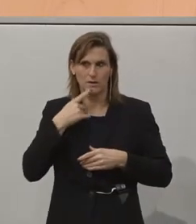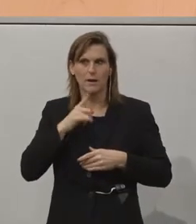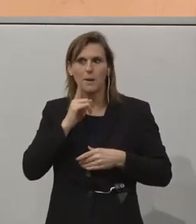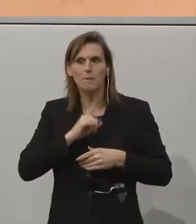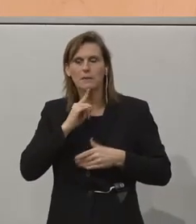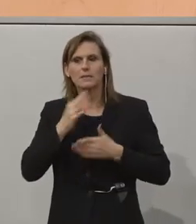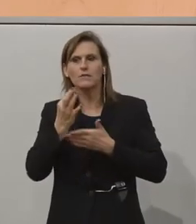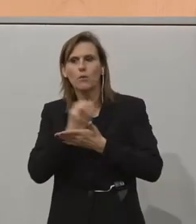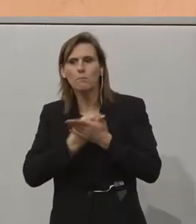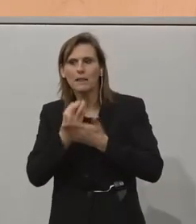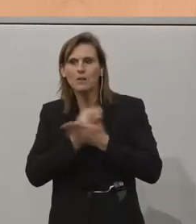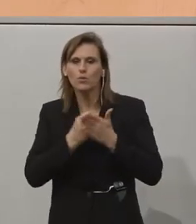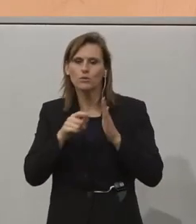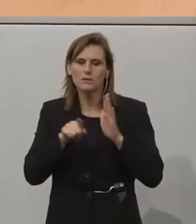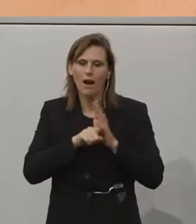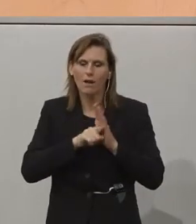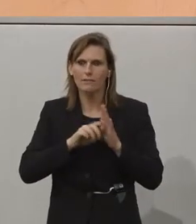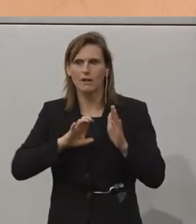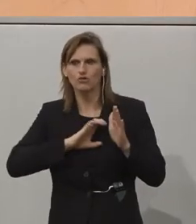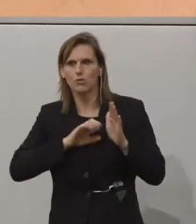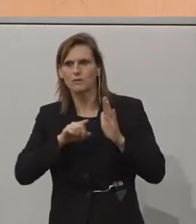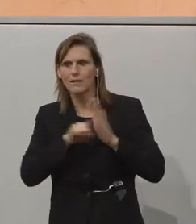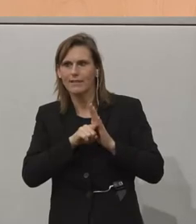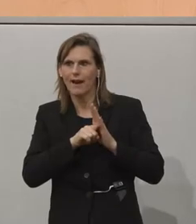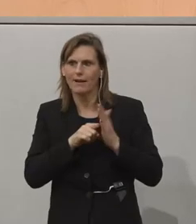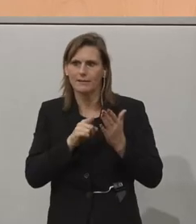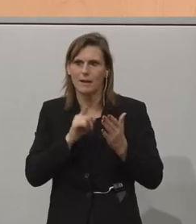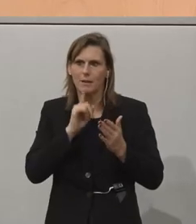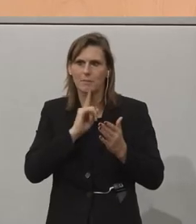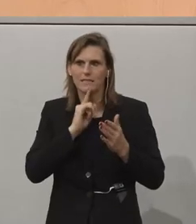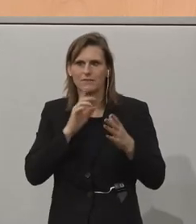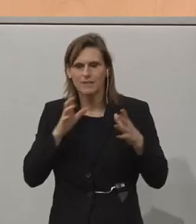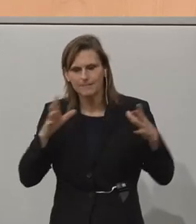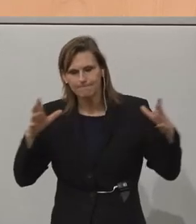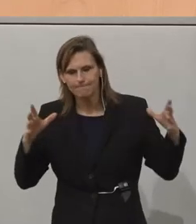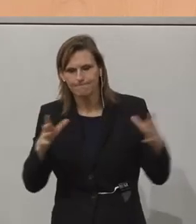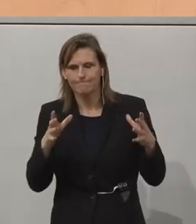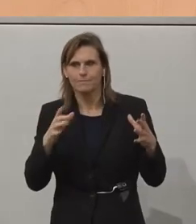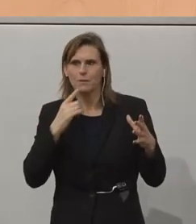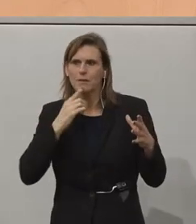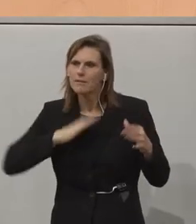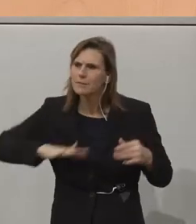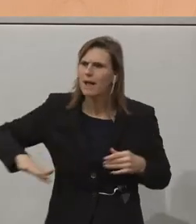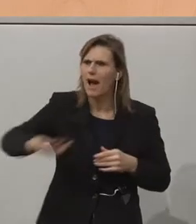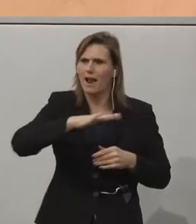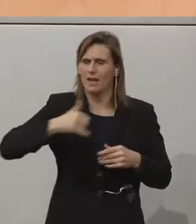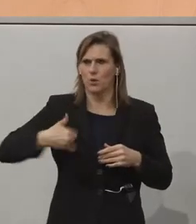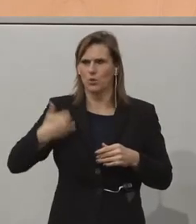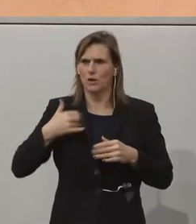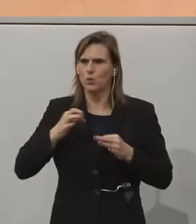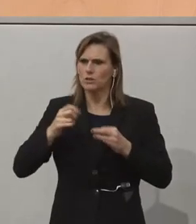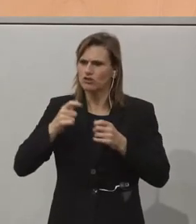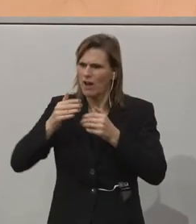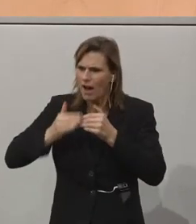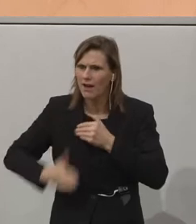bildungsbenachteiligten, chancenbenachteiligten Jugendlichen, das ist also ein Sammelbegriff, dass alle Jugendlichen einen guten Start ins